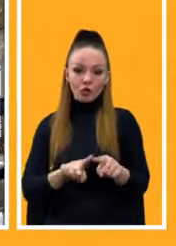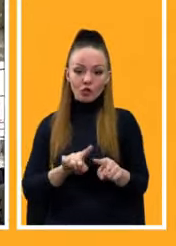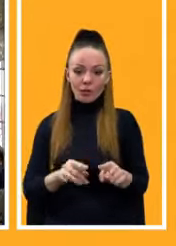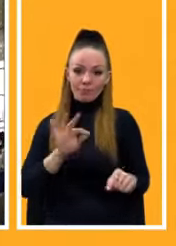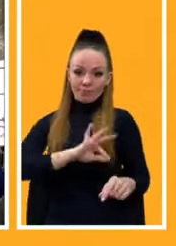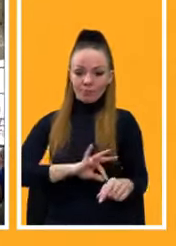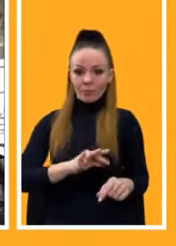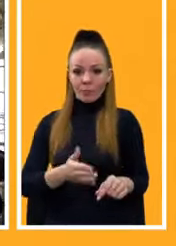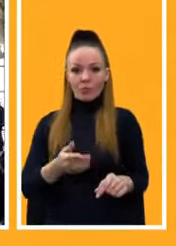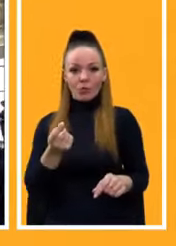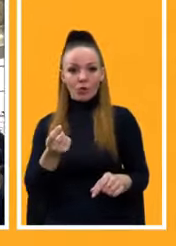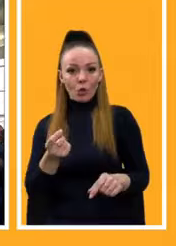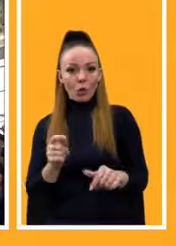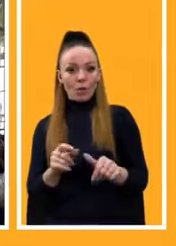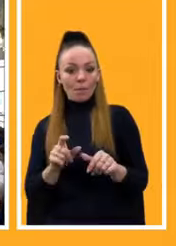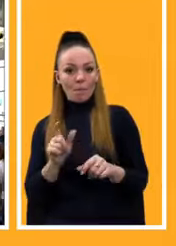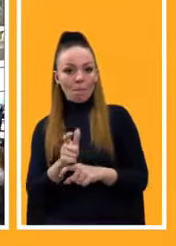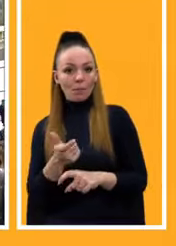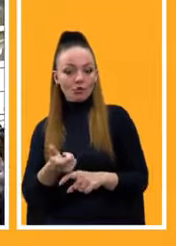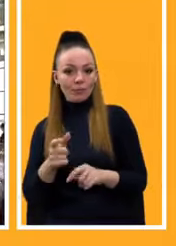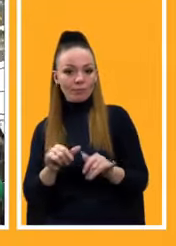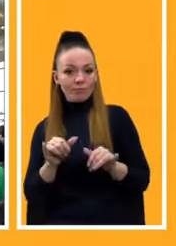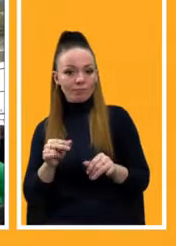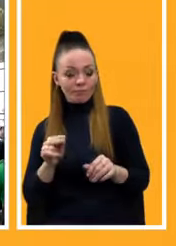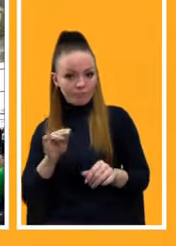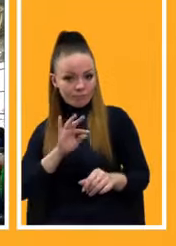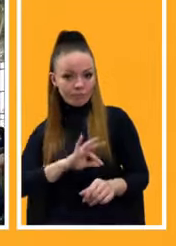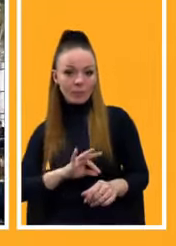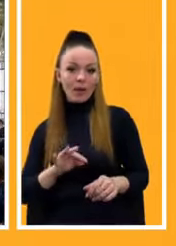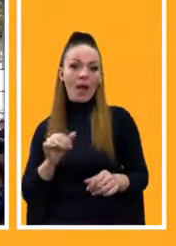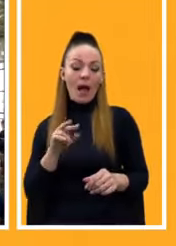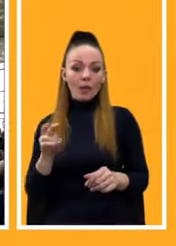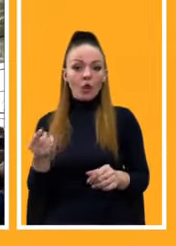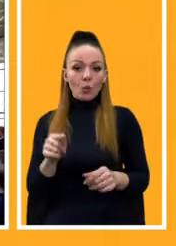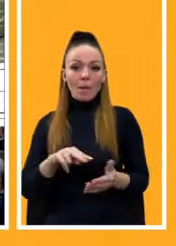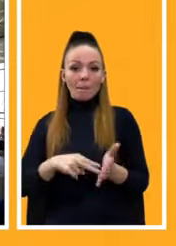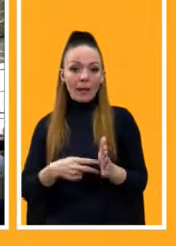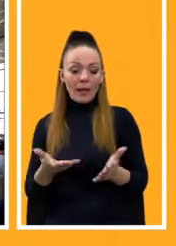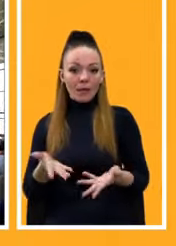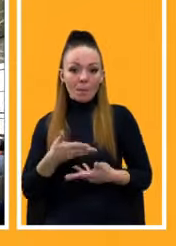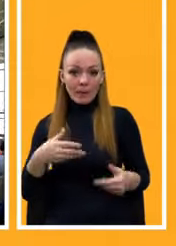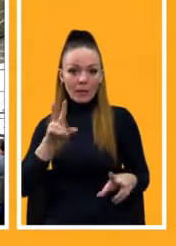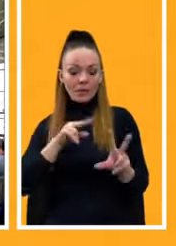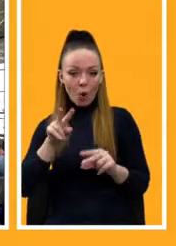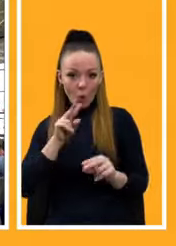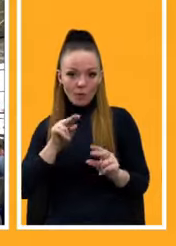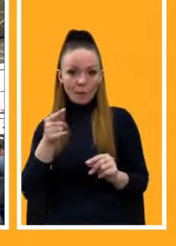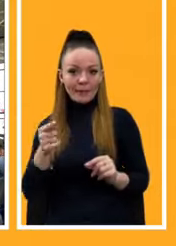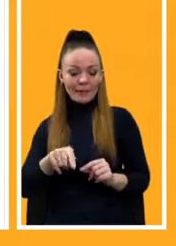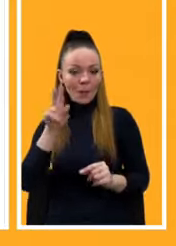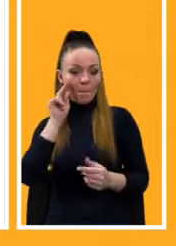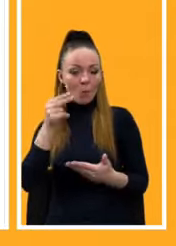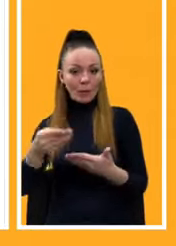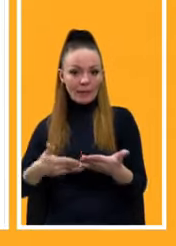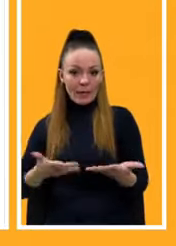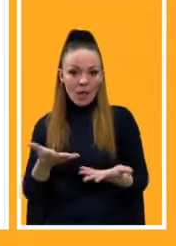трохи більше це часу займатиме. Але той план, який ми розраховуємо, ті показники, які ми